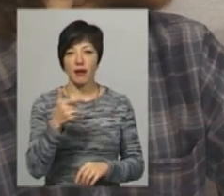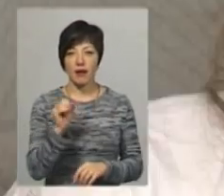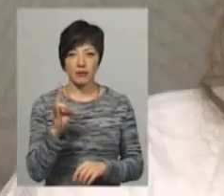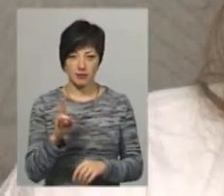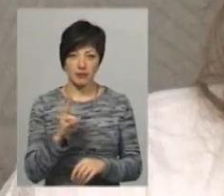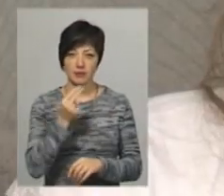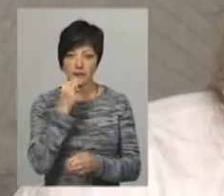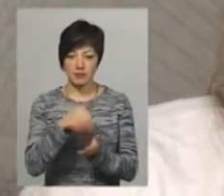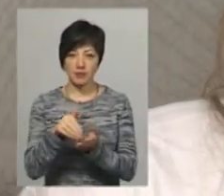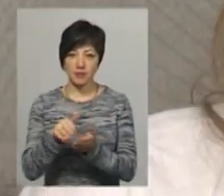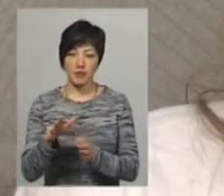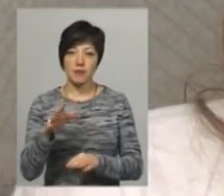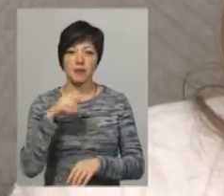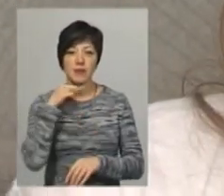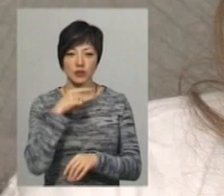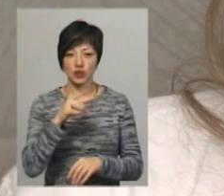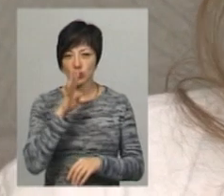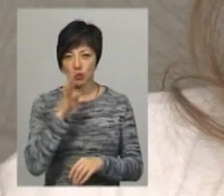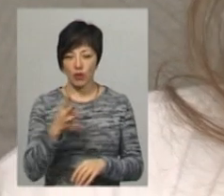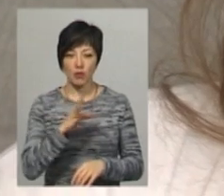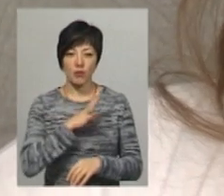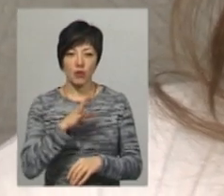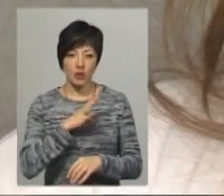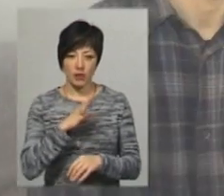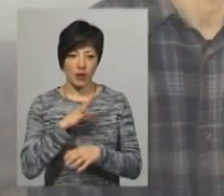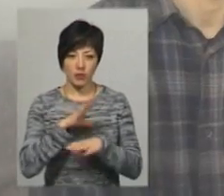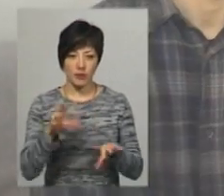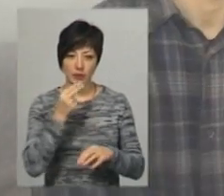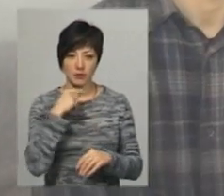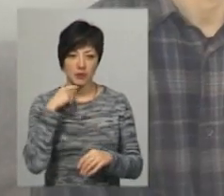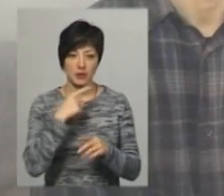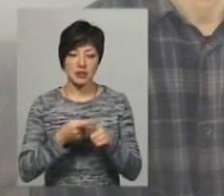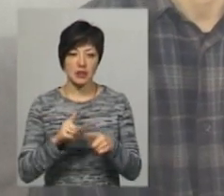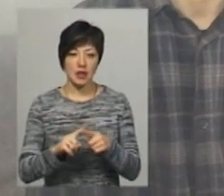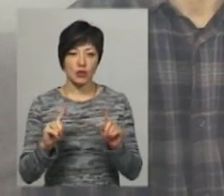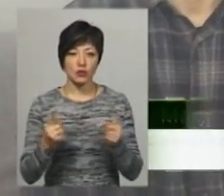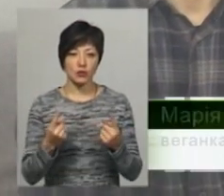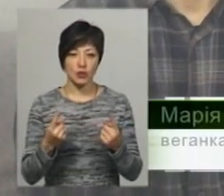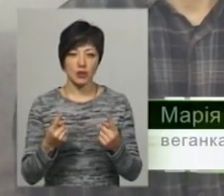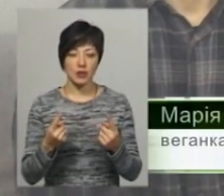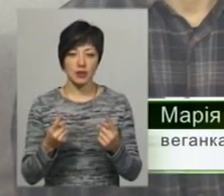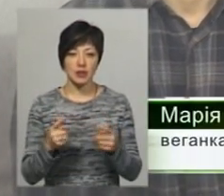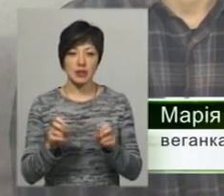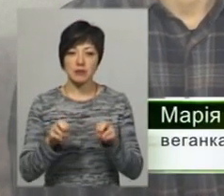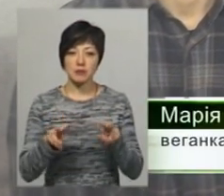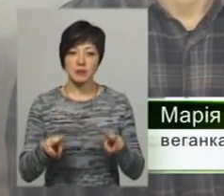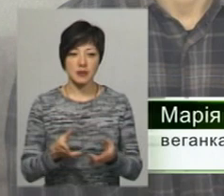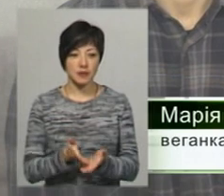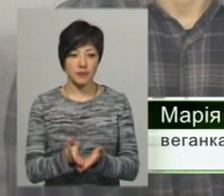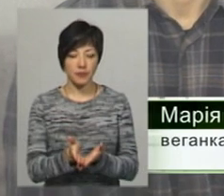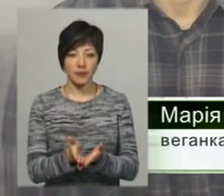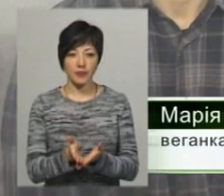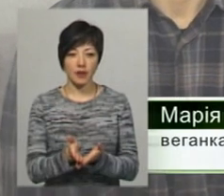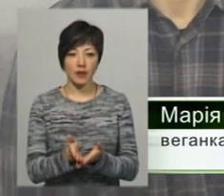місяців тому з етичних причин. Кажуть, 4 роки була вегетріанкою. Це дуже така спеціалізація, яка